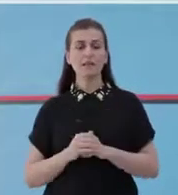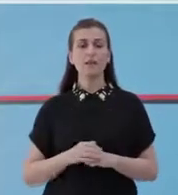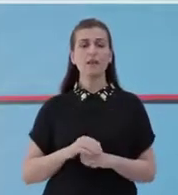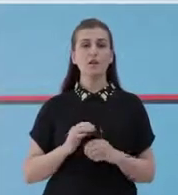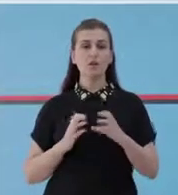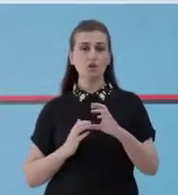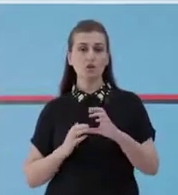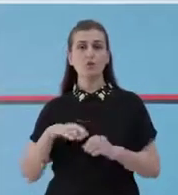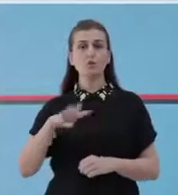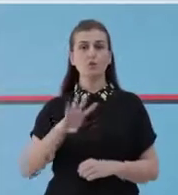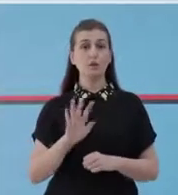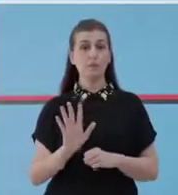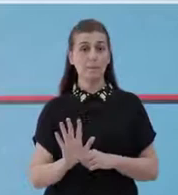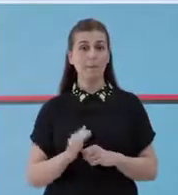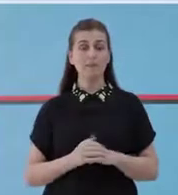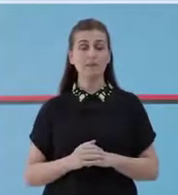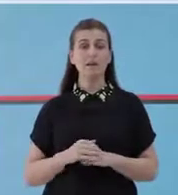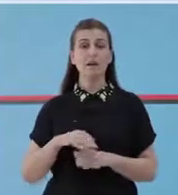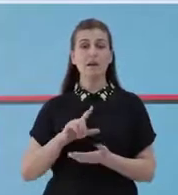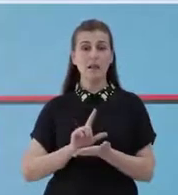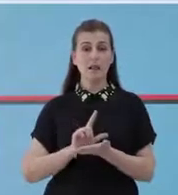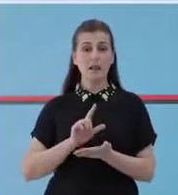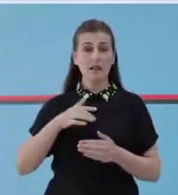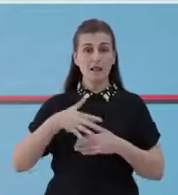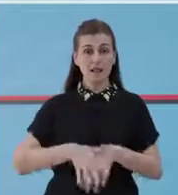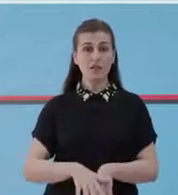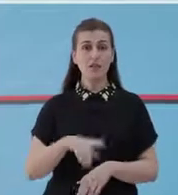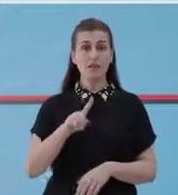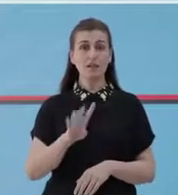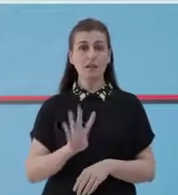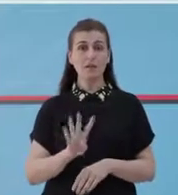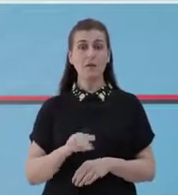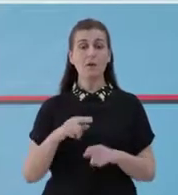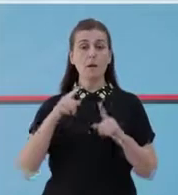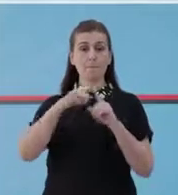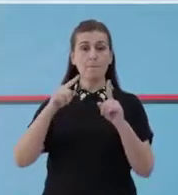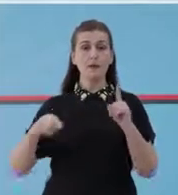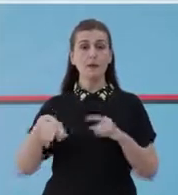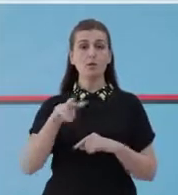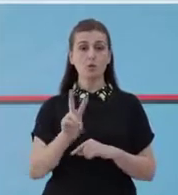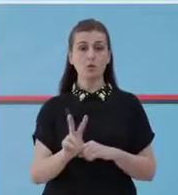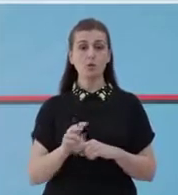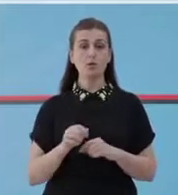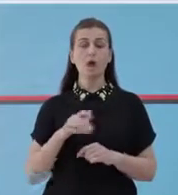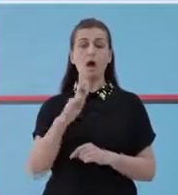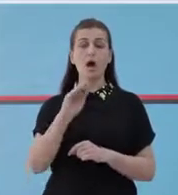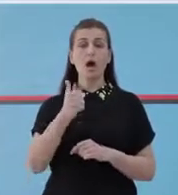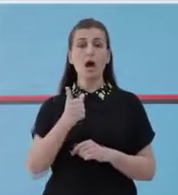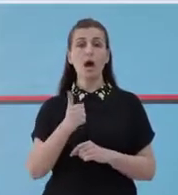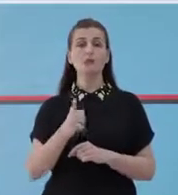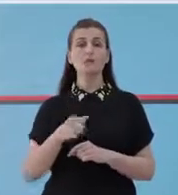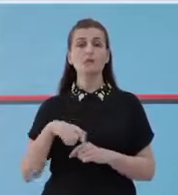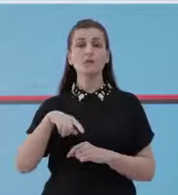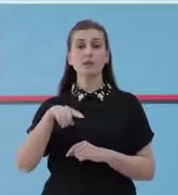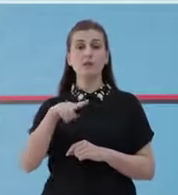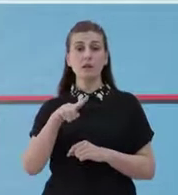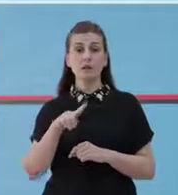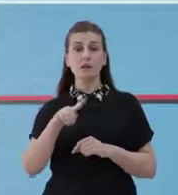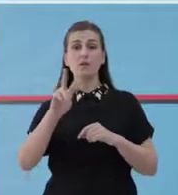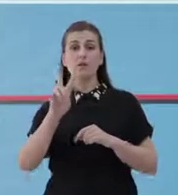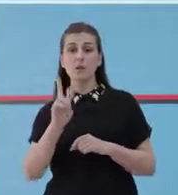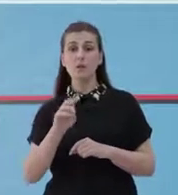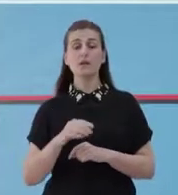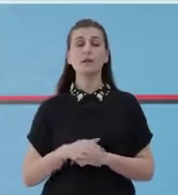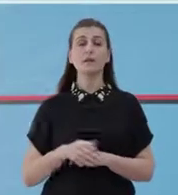Shkoder 25, Legh 14, Berat 2 raste, Has 10 raste,